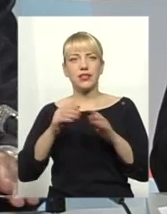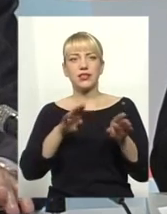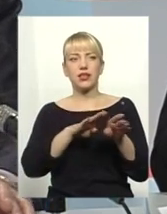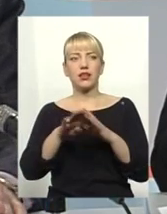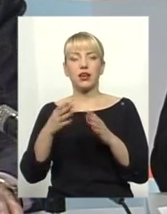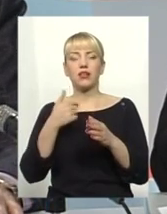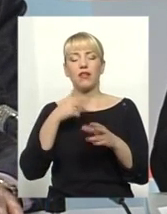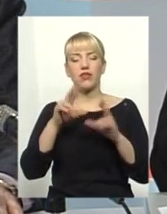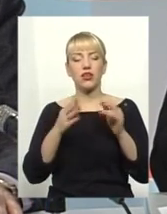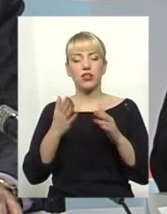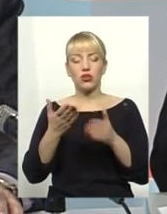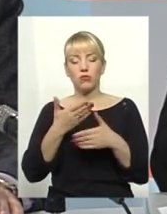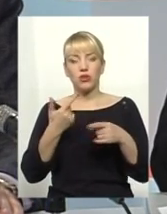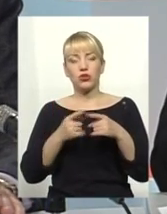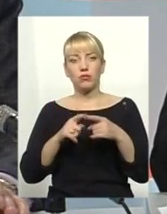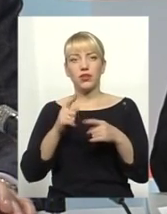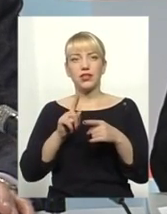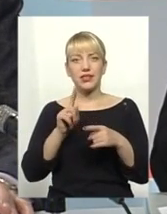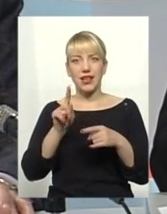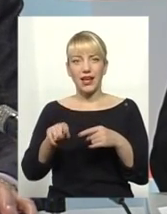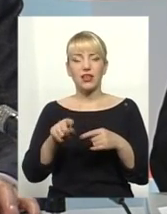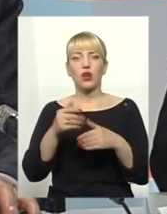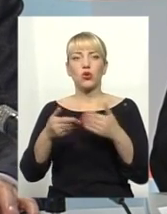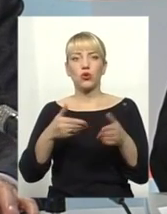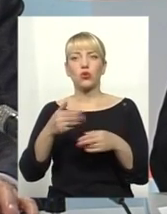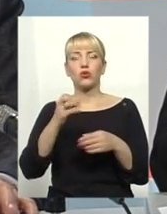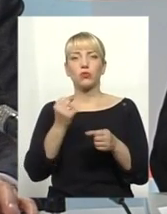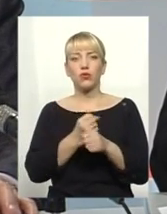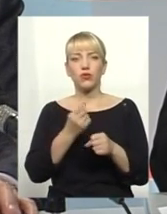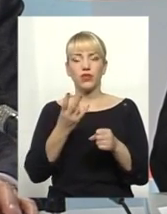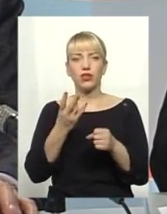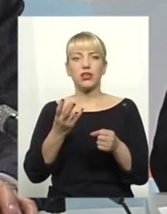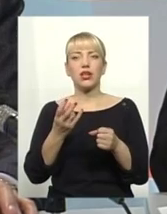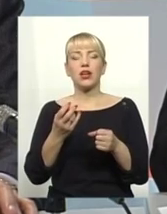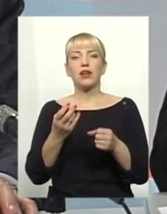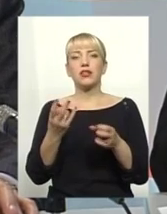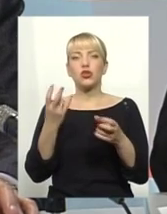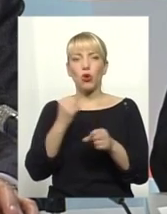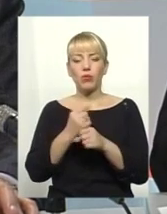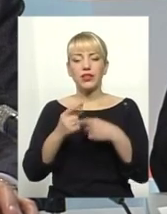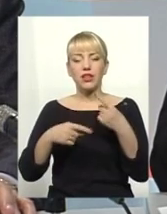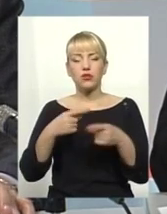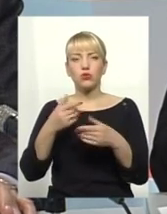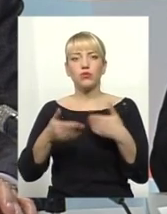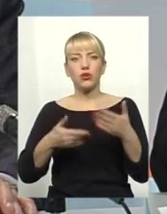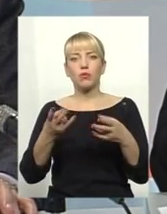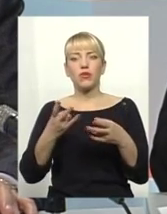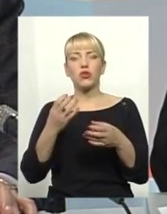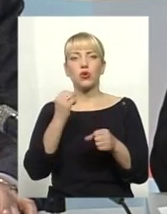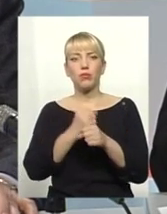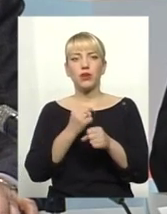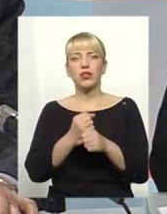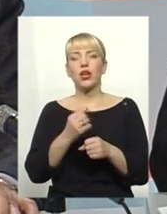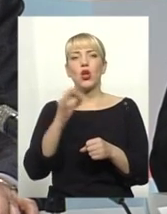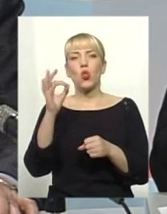крок, повинні зробити і наступний крок, тобто прийняти закон щодо нульового декларування доходів для бізнесменів, і